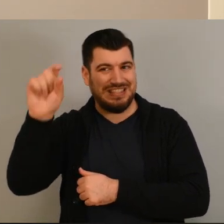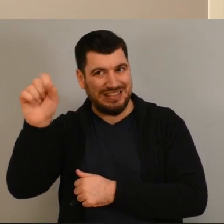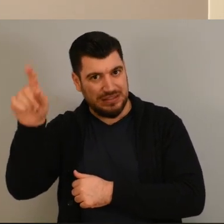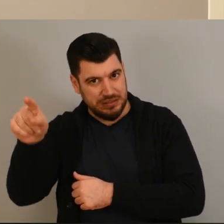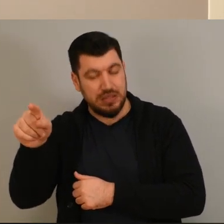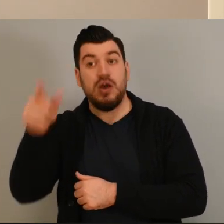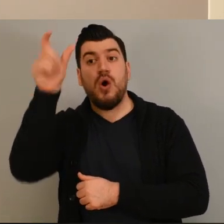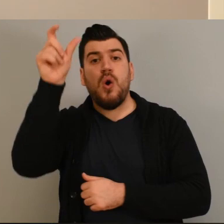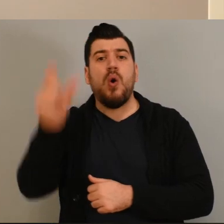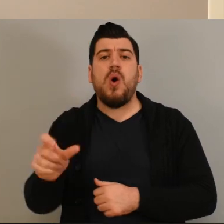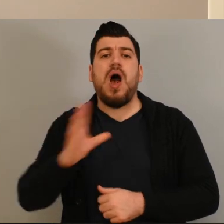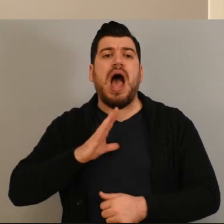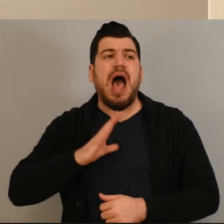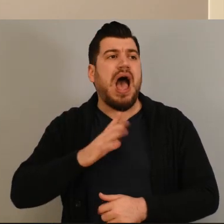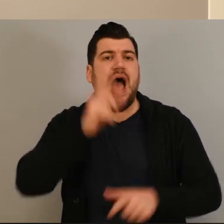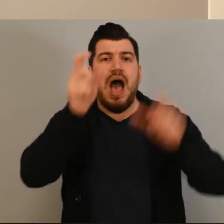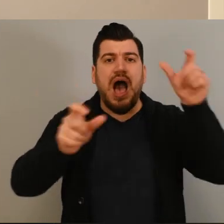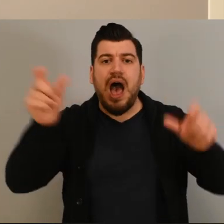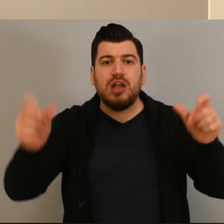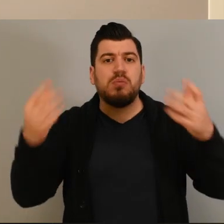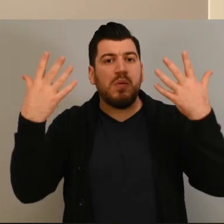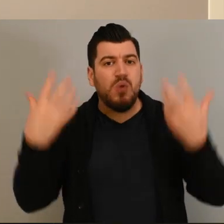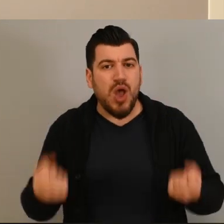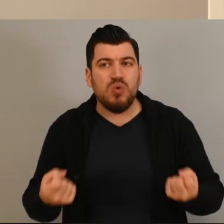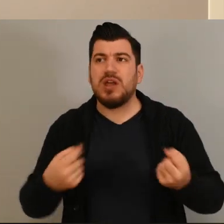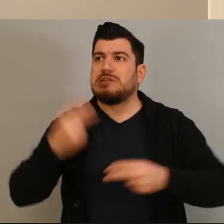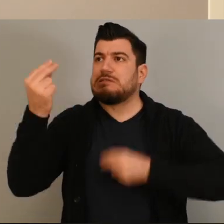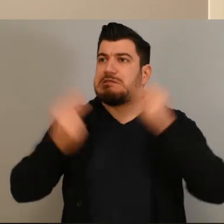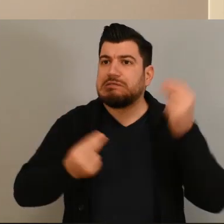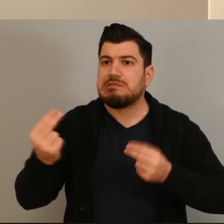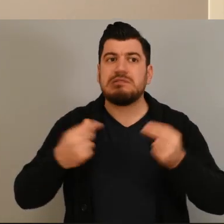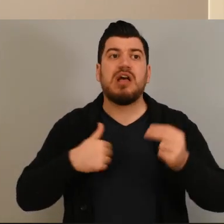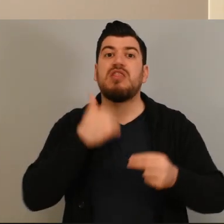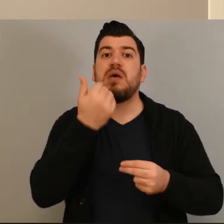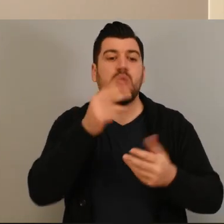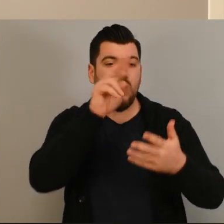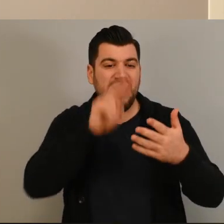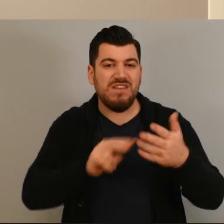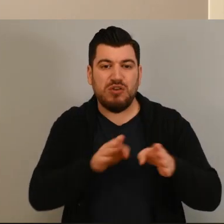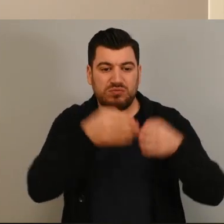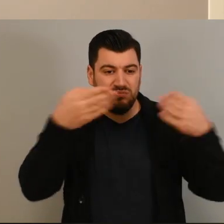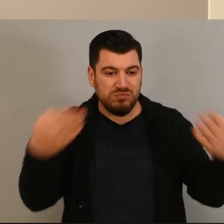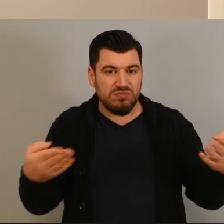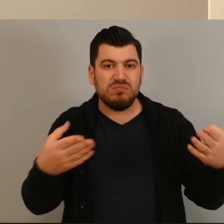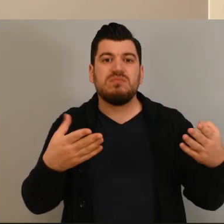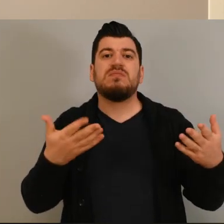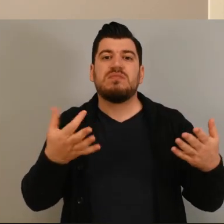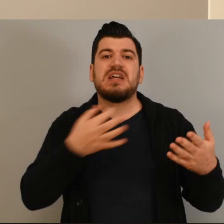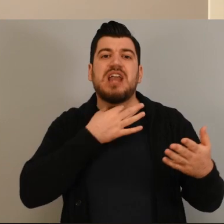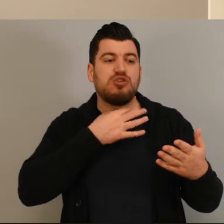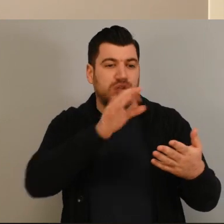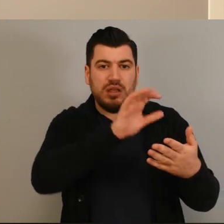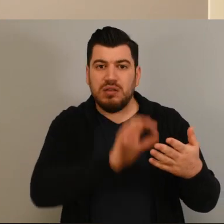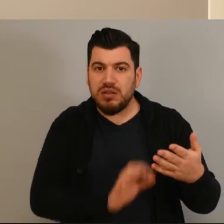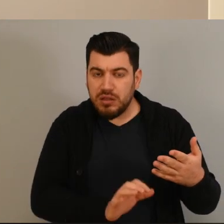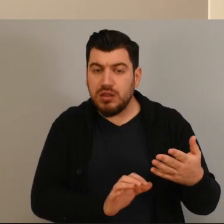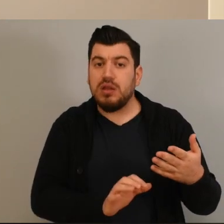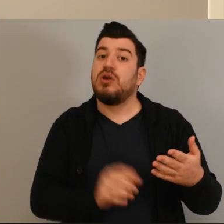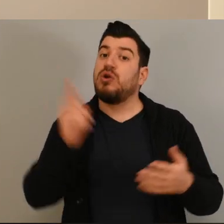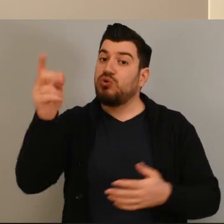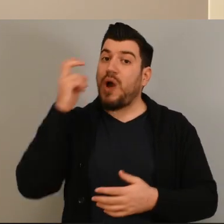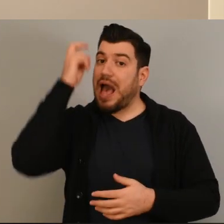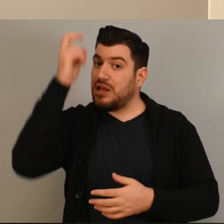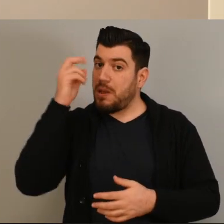προσπάθεια. Για όσους αντιμετωπίζουν λοιπόν προβλήματα στην πρόσβαση εντύπων, τους λεγόμενους